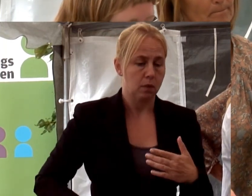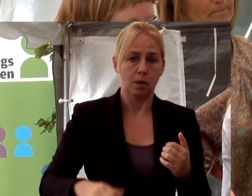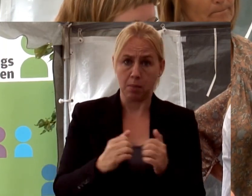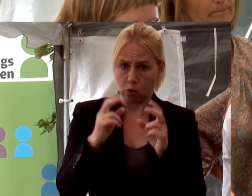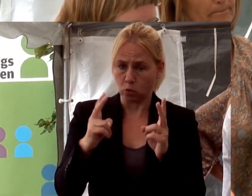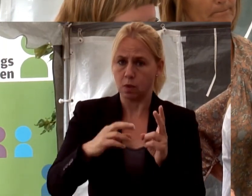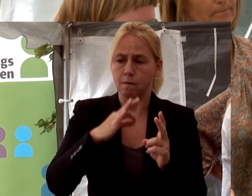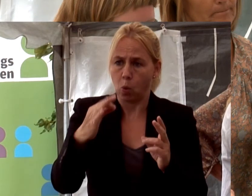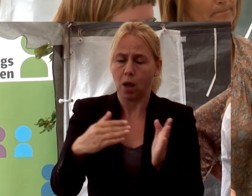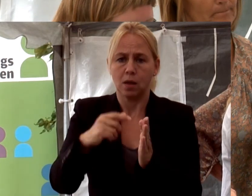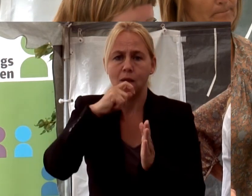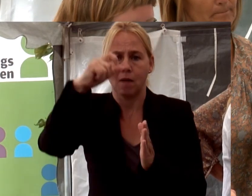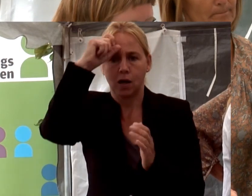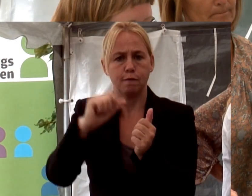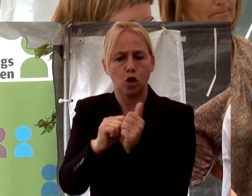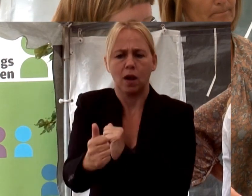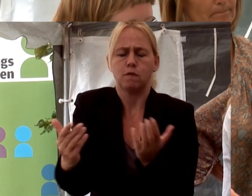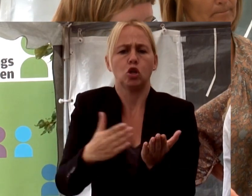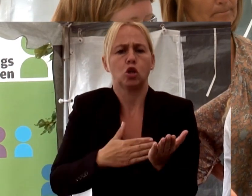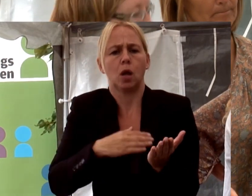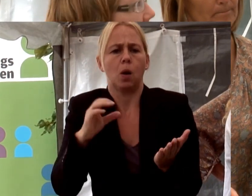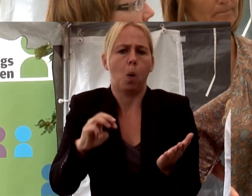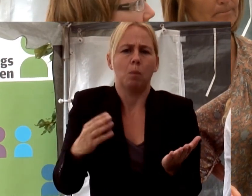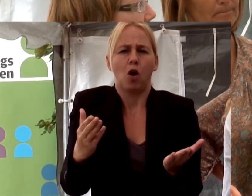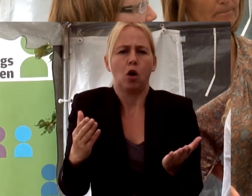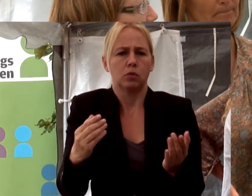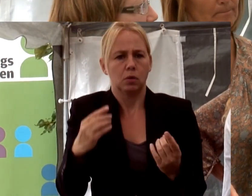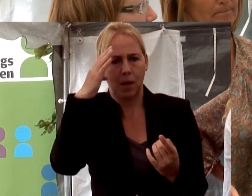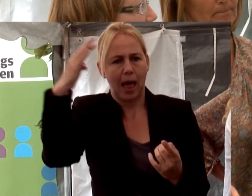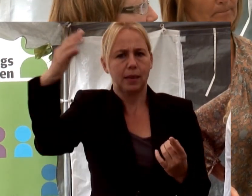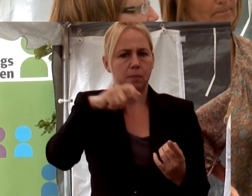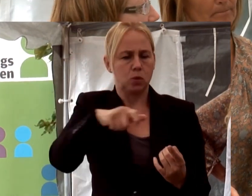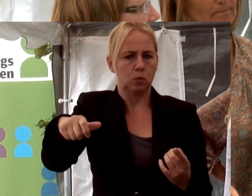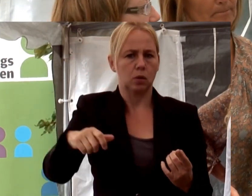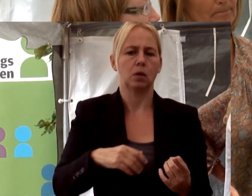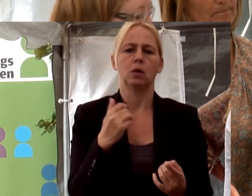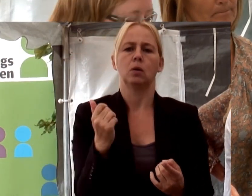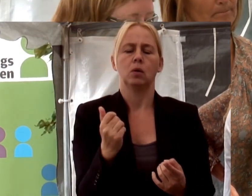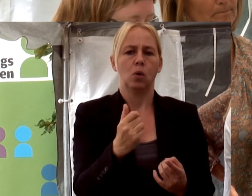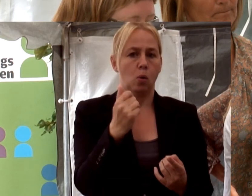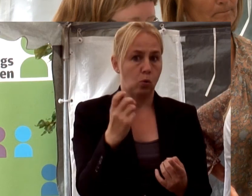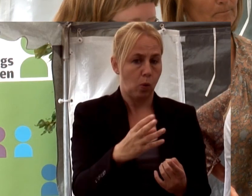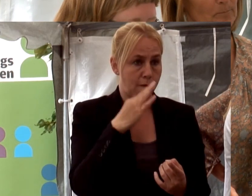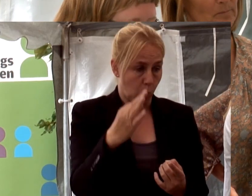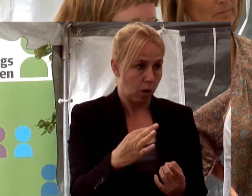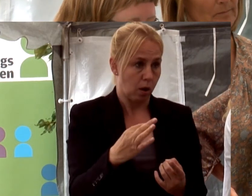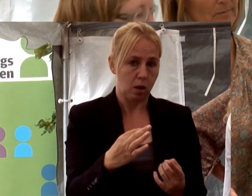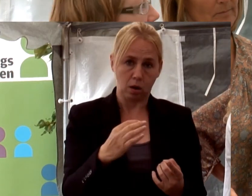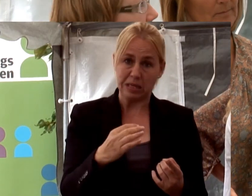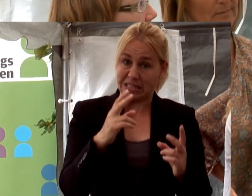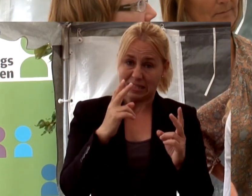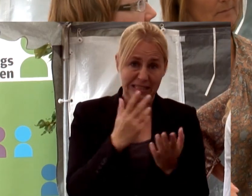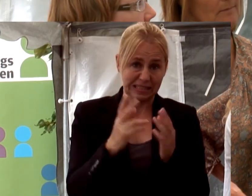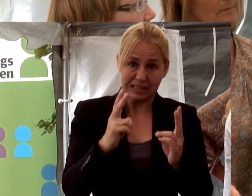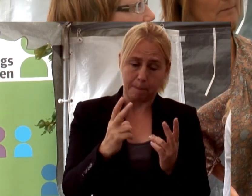men även fackliga företrädare, vad tycker ni om äldre? Om man frågar exempelvis, är de mindre